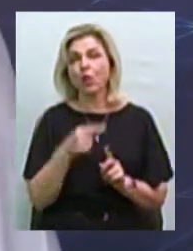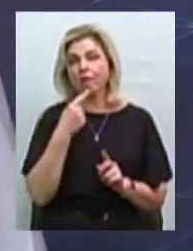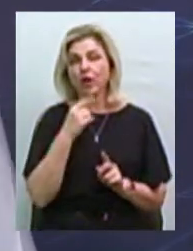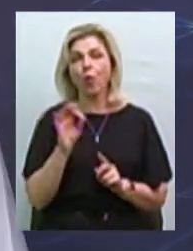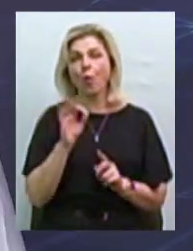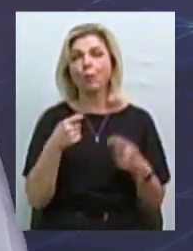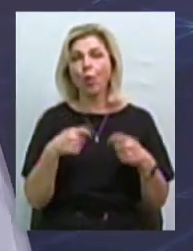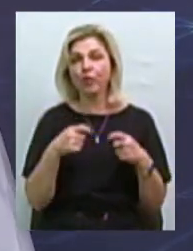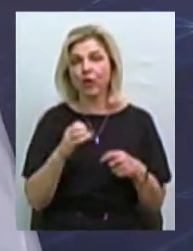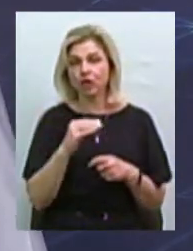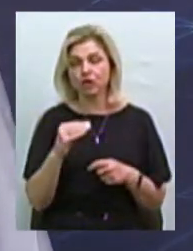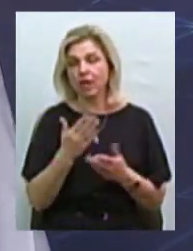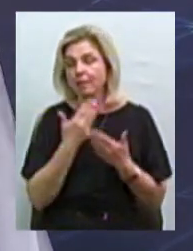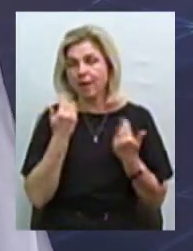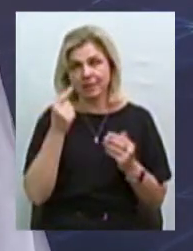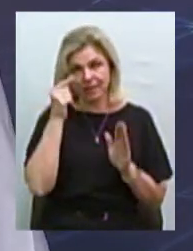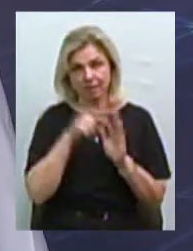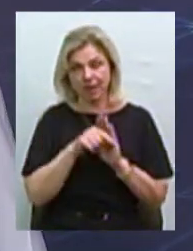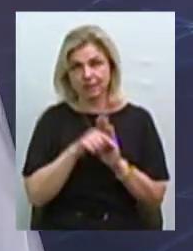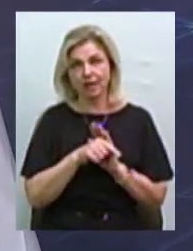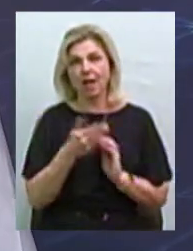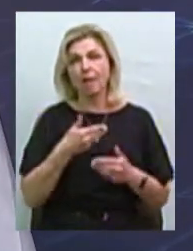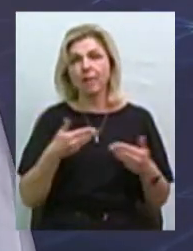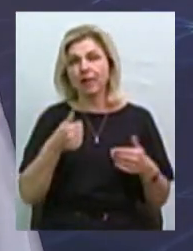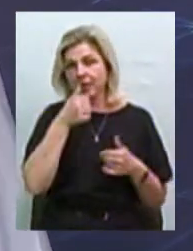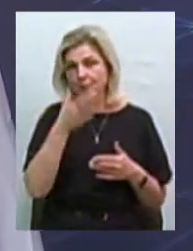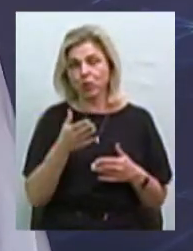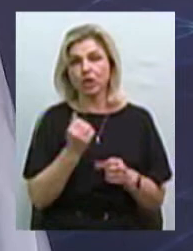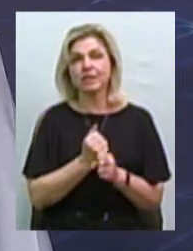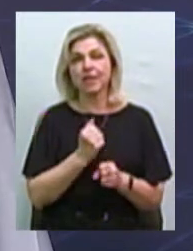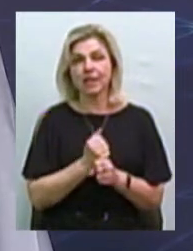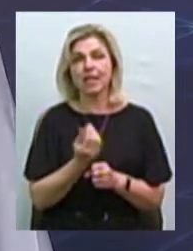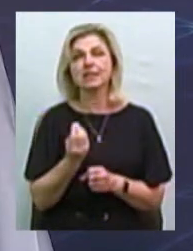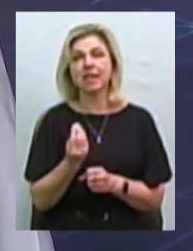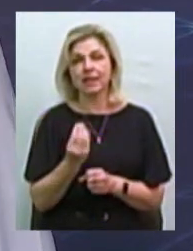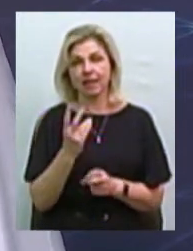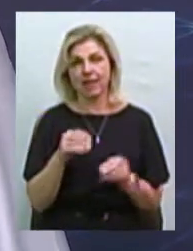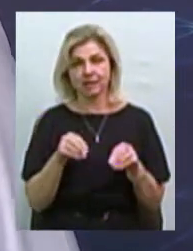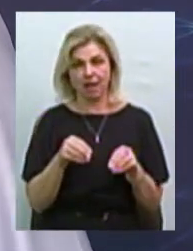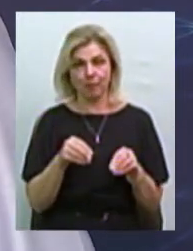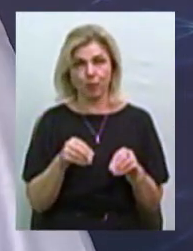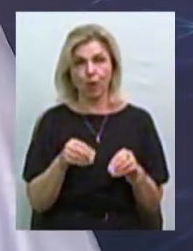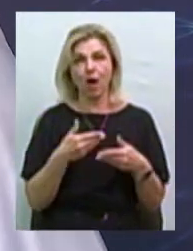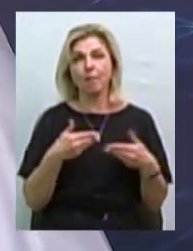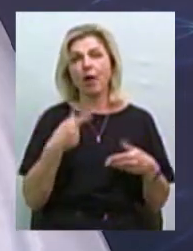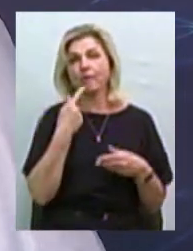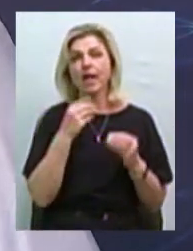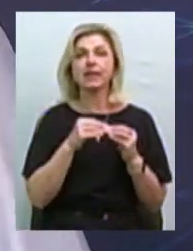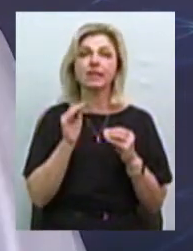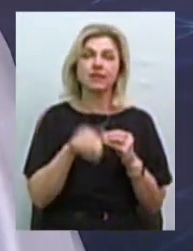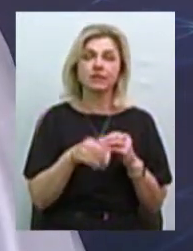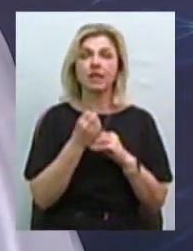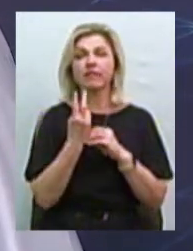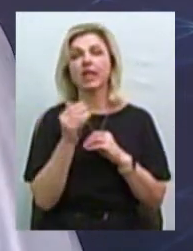якийсь там, ну немає сенсу. Ми не можемо скласти ціни, яка ціна сьогодні землі. Ми, кажемо, 10 тисяч, 12